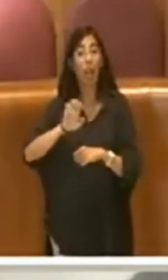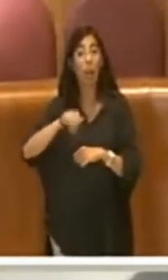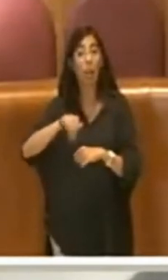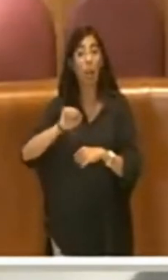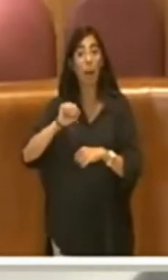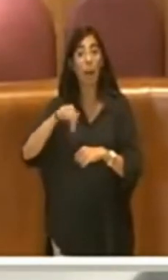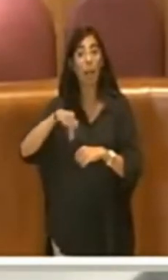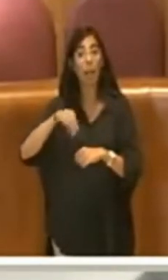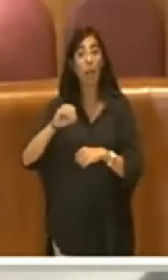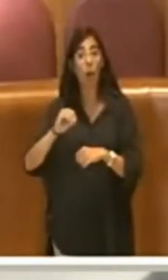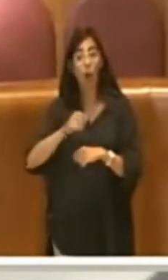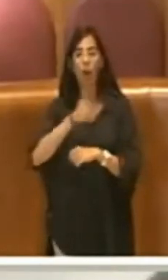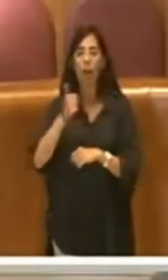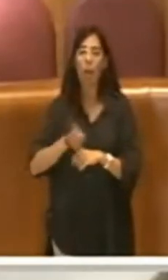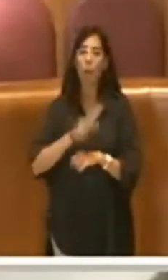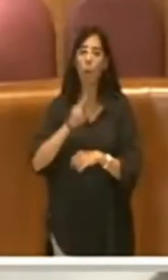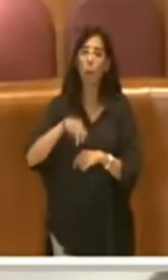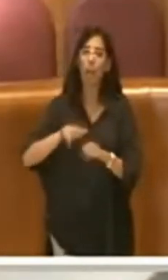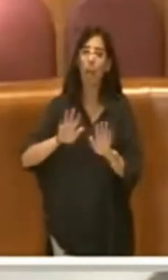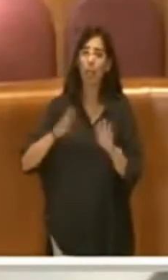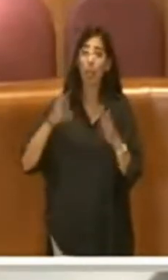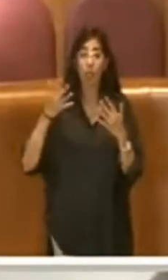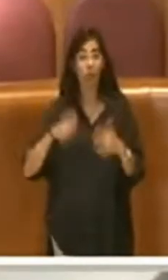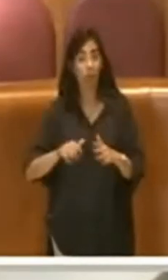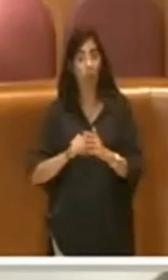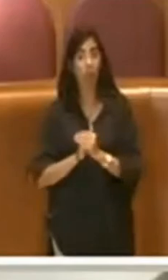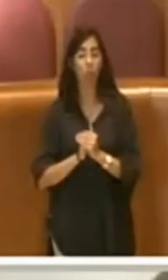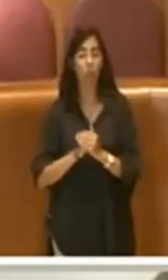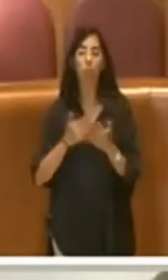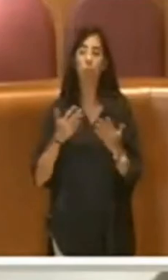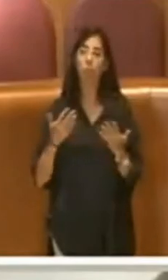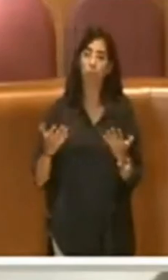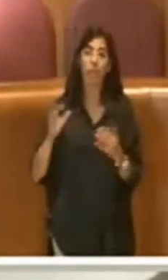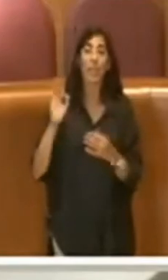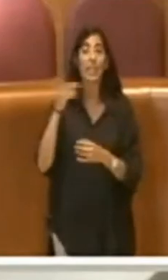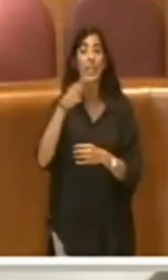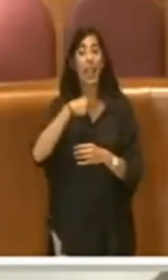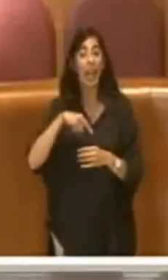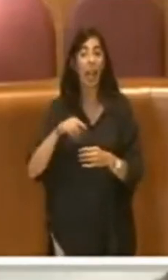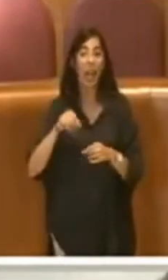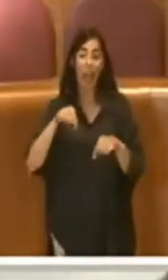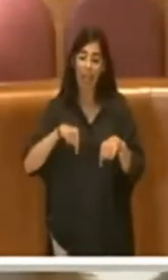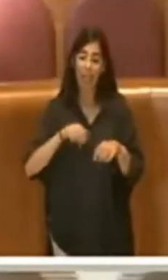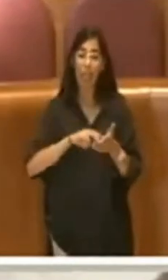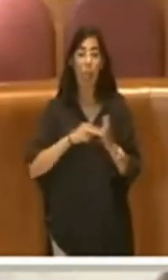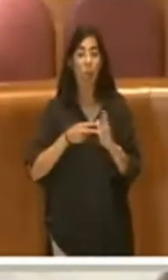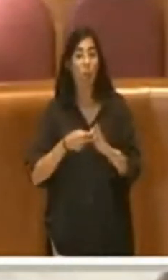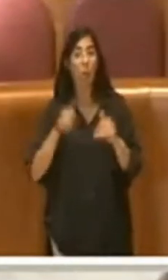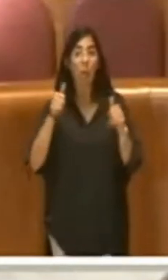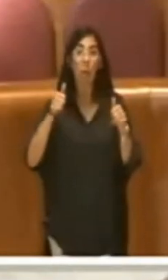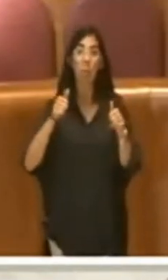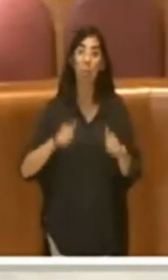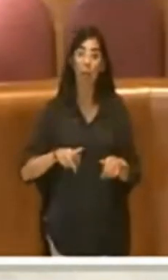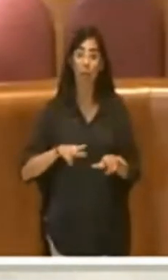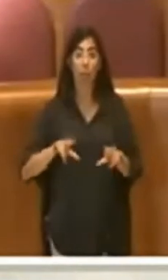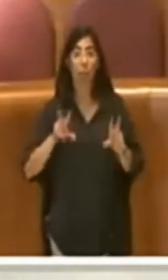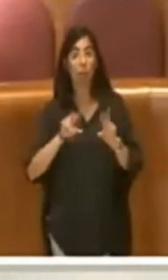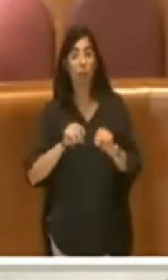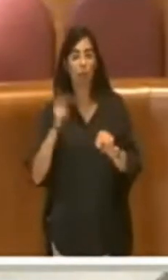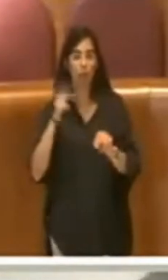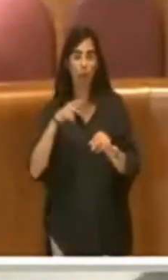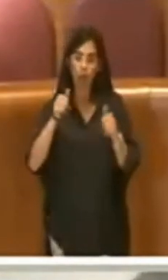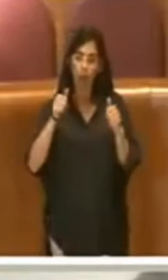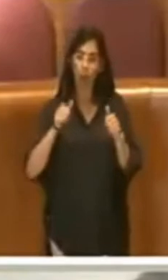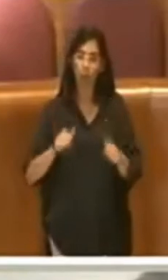2010, allora se noi stiamo avendo dei problemi nel ribandire la gara, che peraltro non aumenta i chilometri